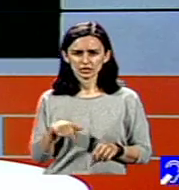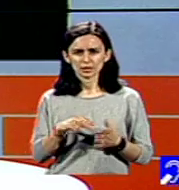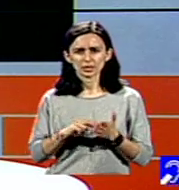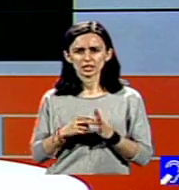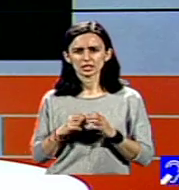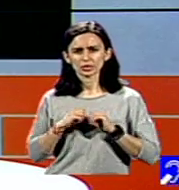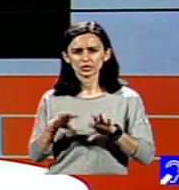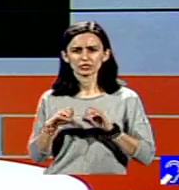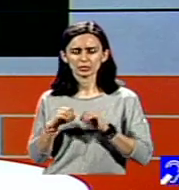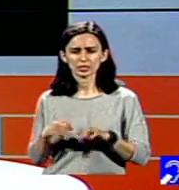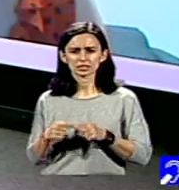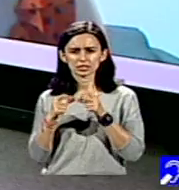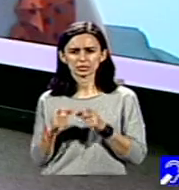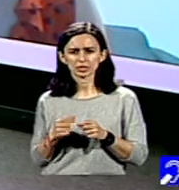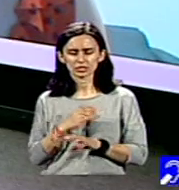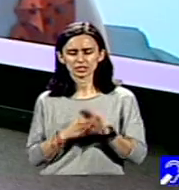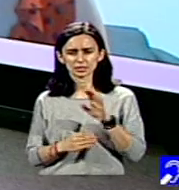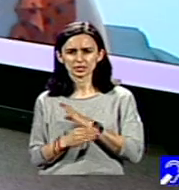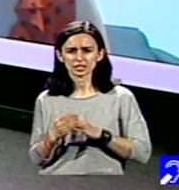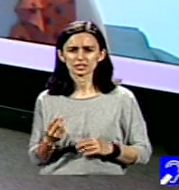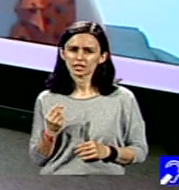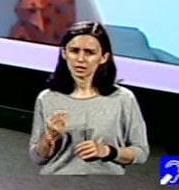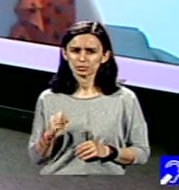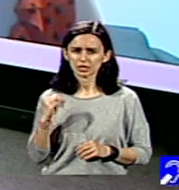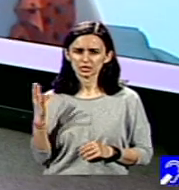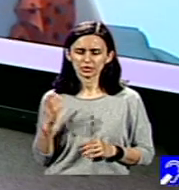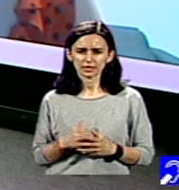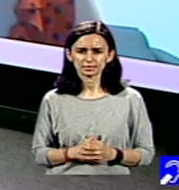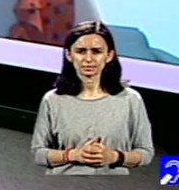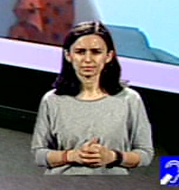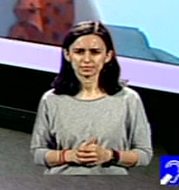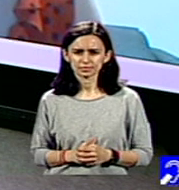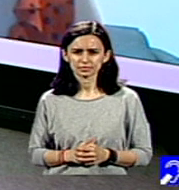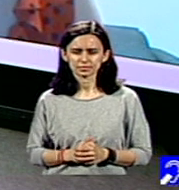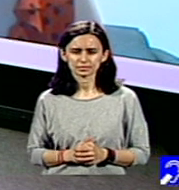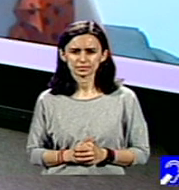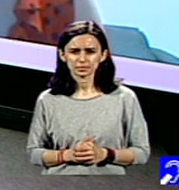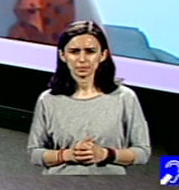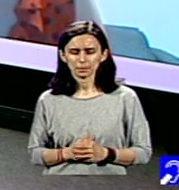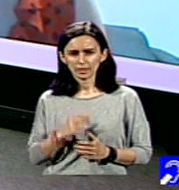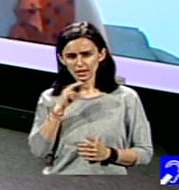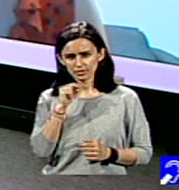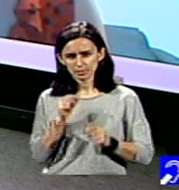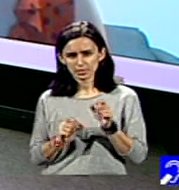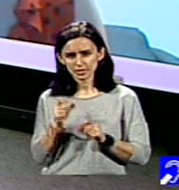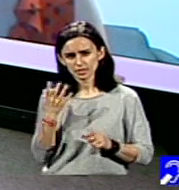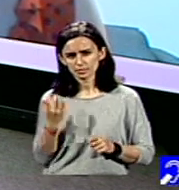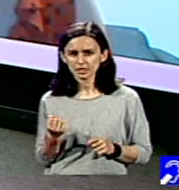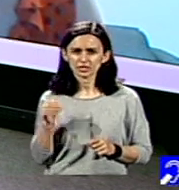informații din domeniul dizabilității. Te salutăm, Andreea. Bine ai revenit. Te salut și eu. Bine te-am regăsit. Despre ce vorbim astăzi?